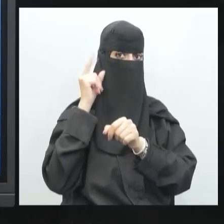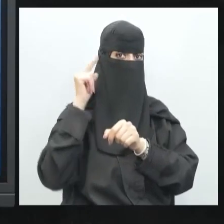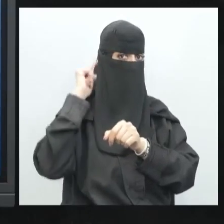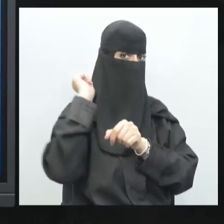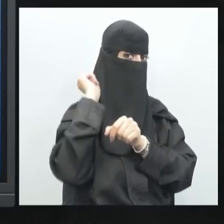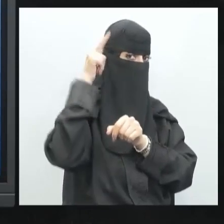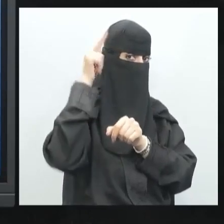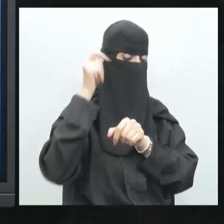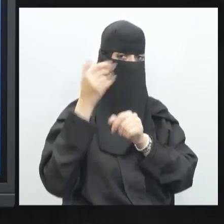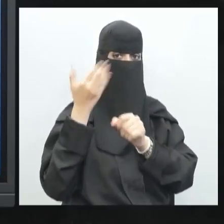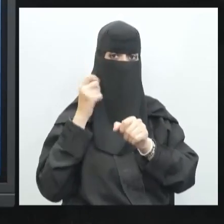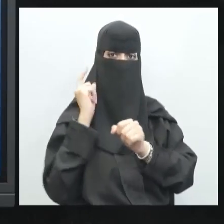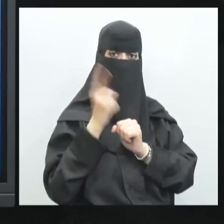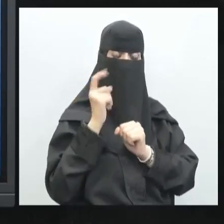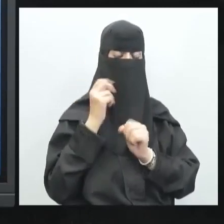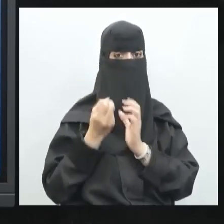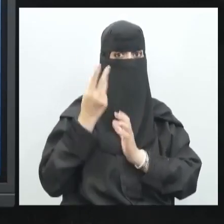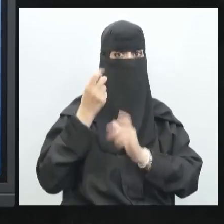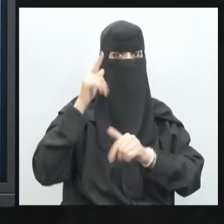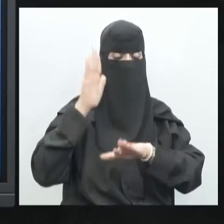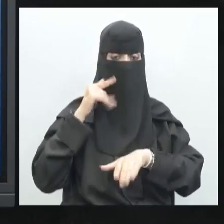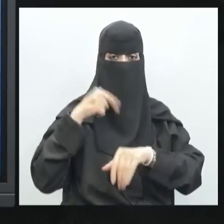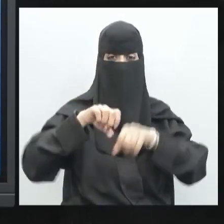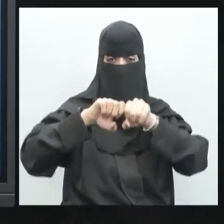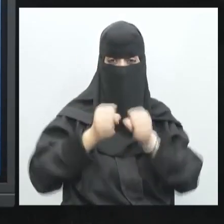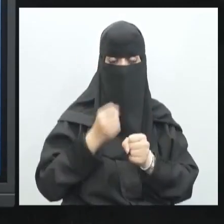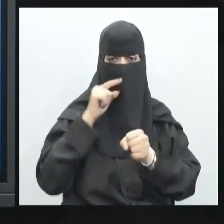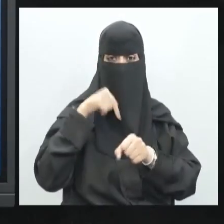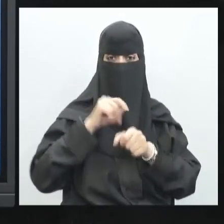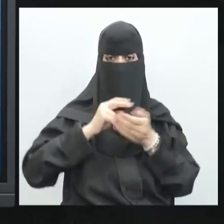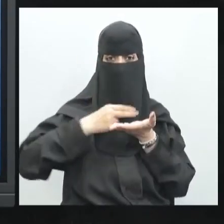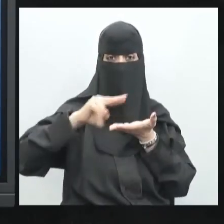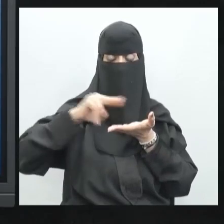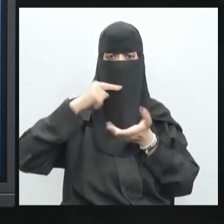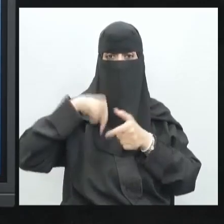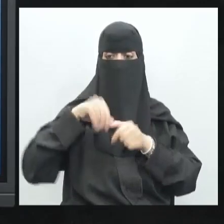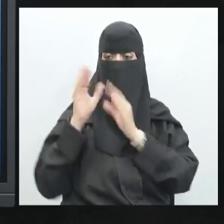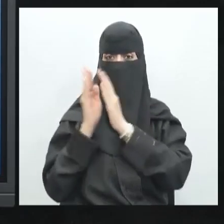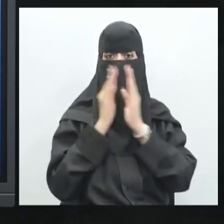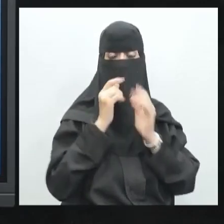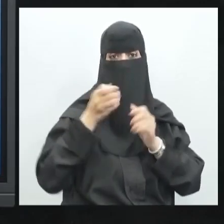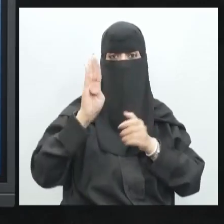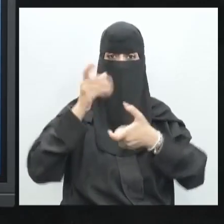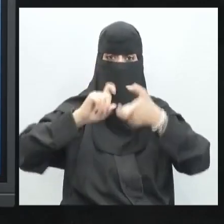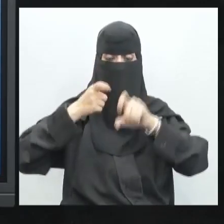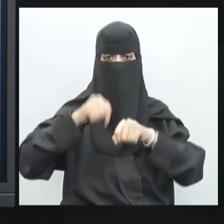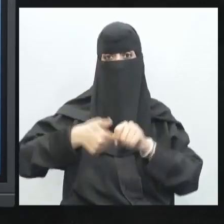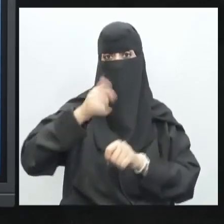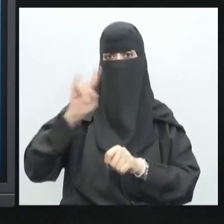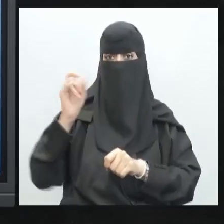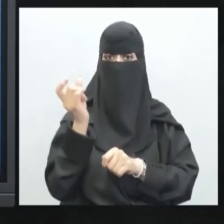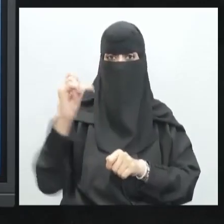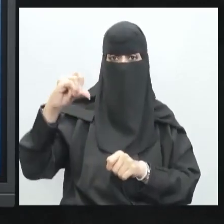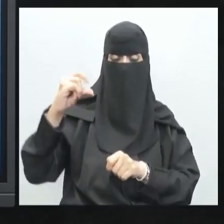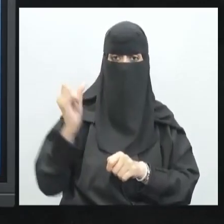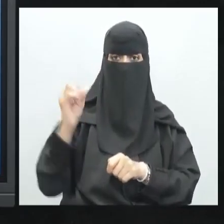إشارات يعطي تنبيه لهذا الكسر من خلال إرسال مواد كيميائية أسميناها العندروفينات هذه